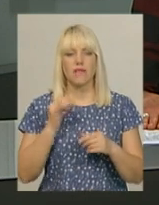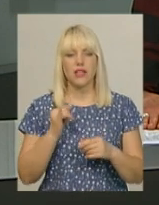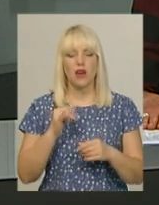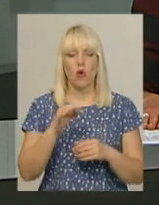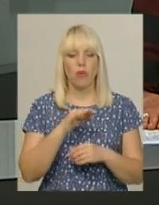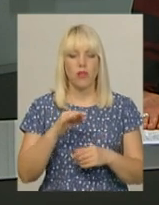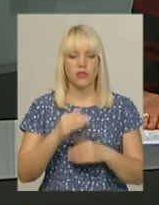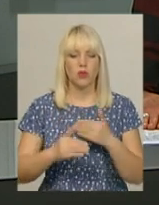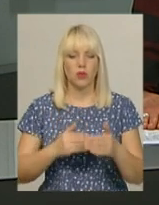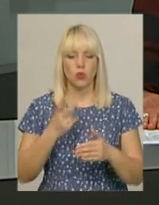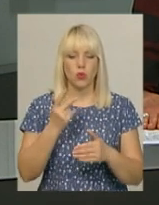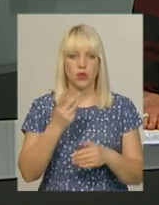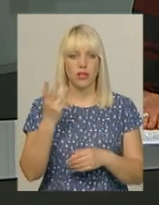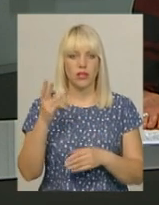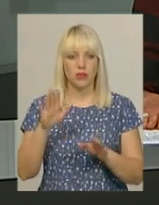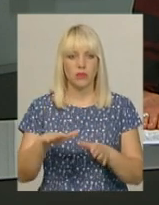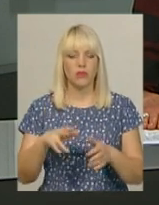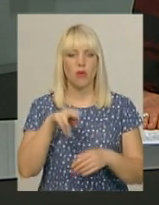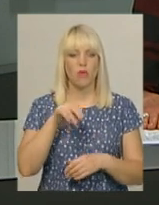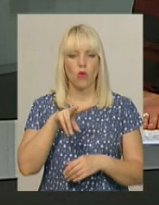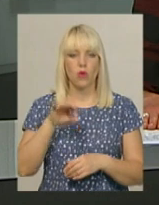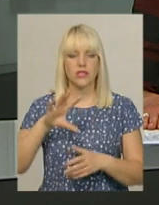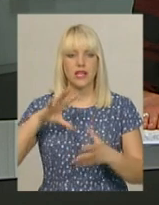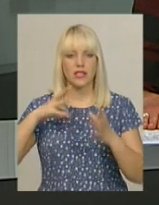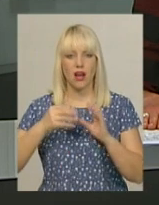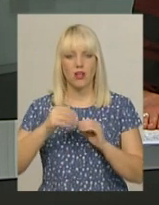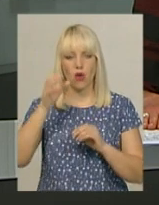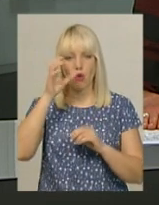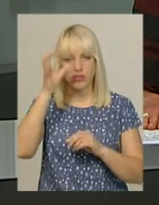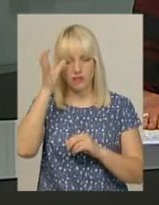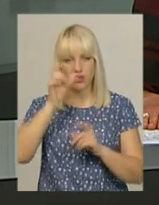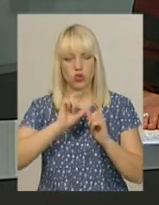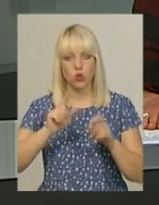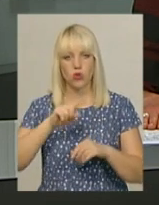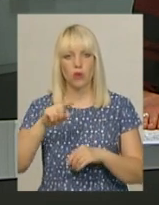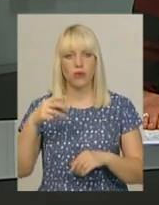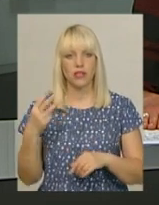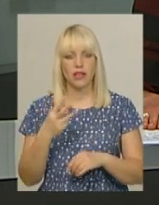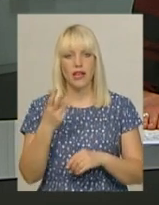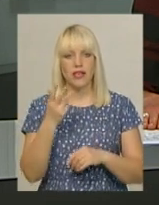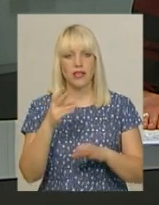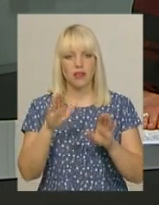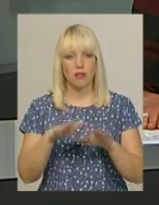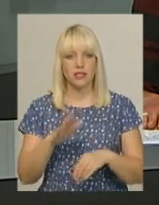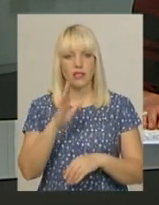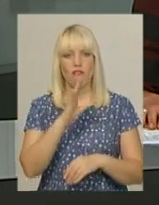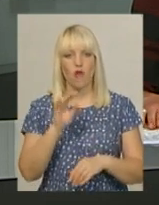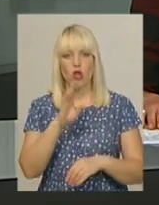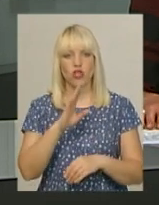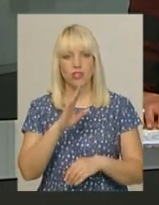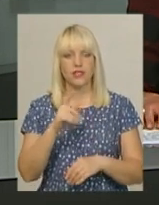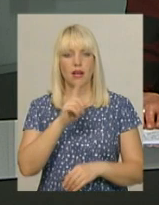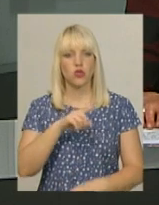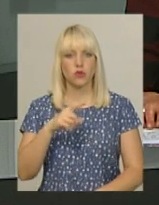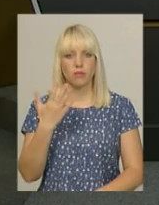друге і третє місце посіли команди Полонської загальноосвітньої школи номер 3. На третьому місці футболістів Волочеської п'ятої